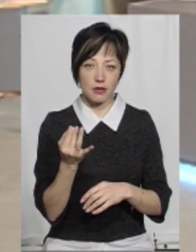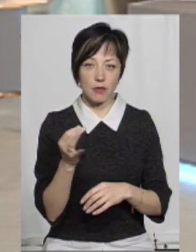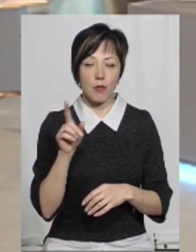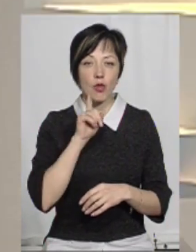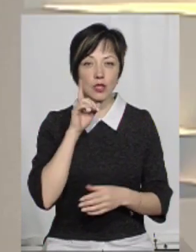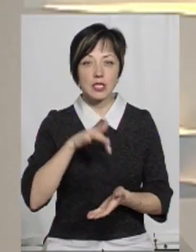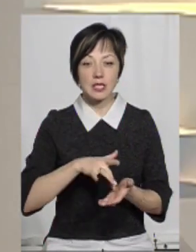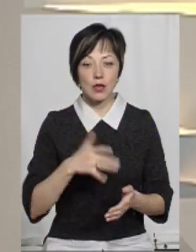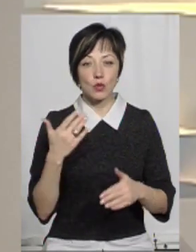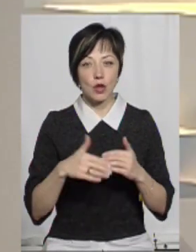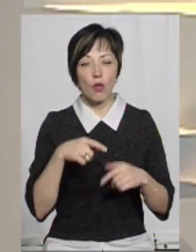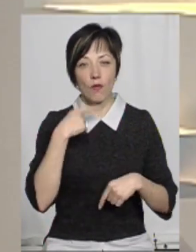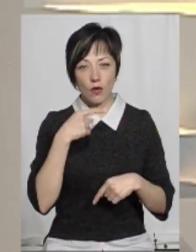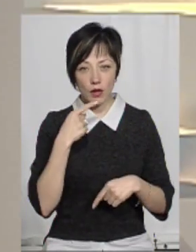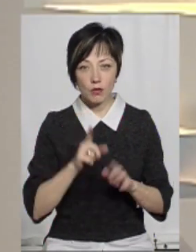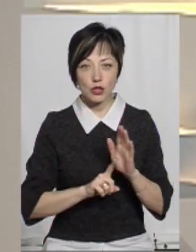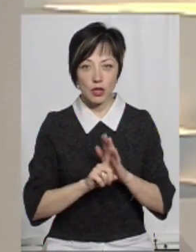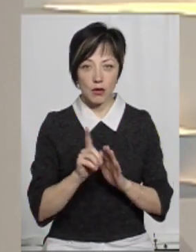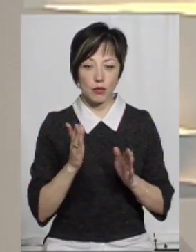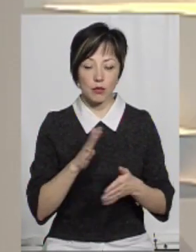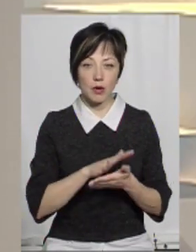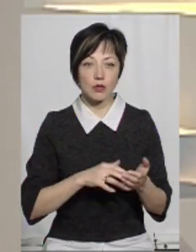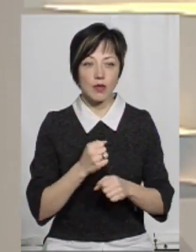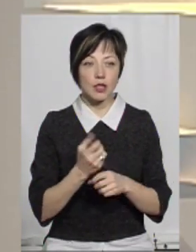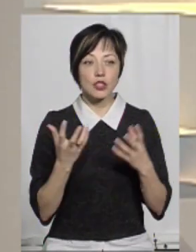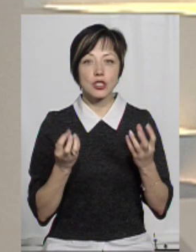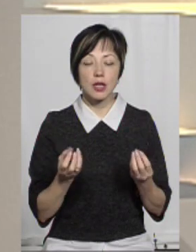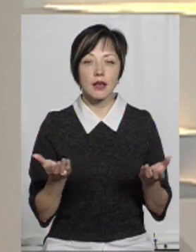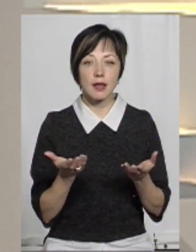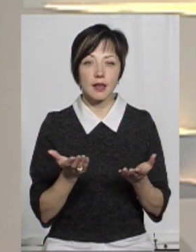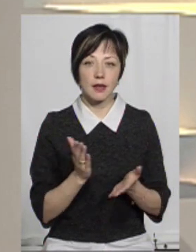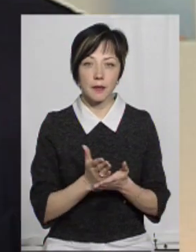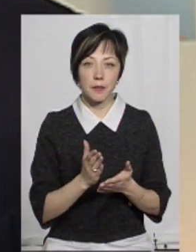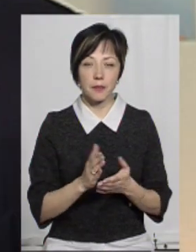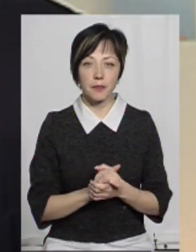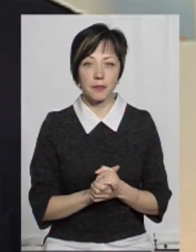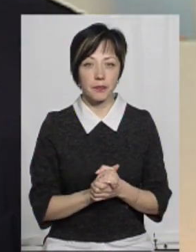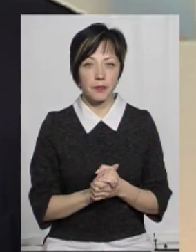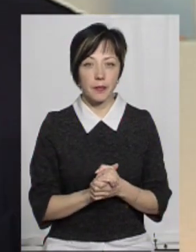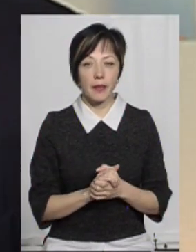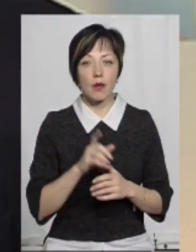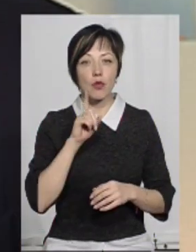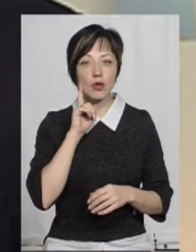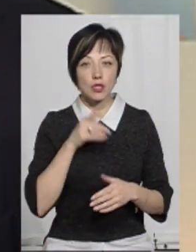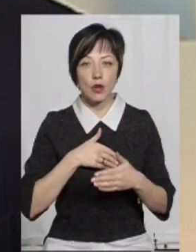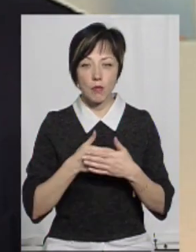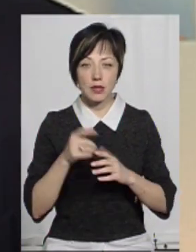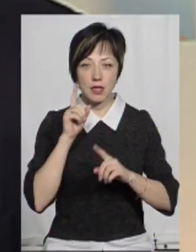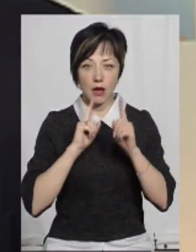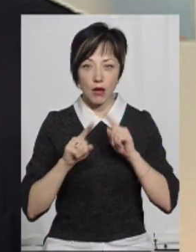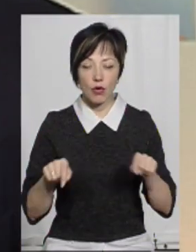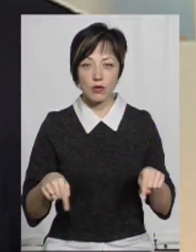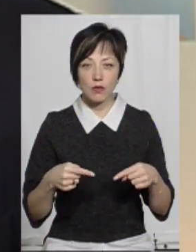От про молодіжний центр ми вже говорили, він починає і буде працювати. А які ще от ці, що помітні прикладу, молодіжна громадська рада